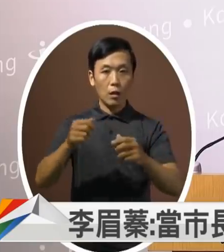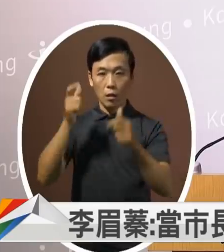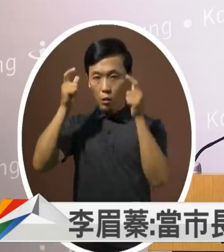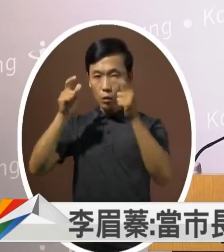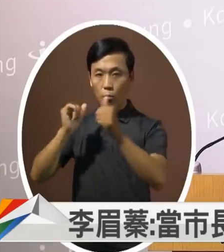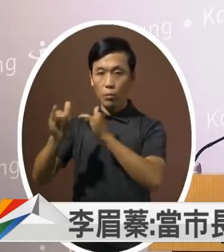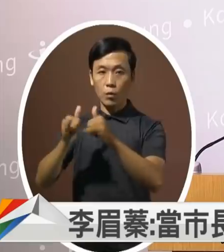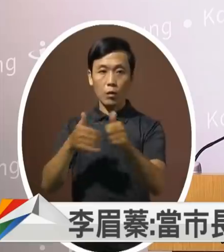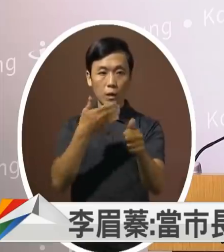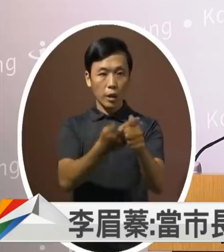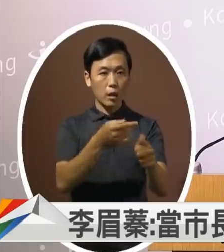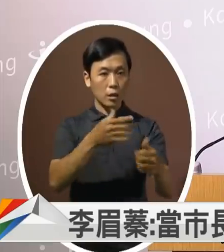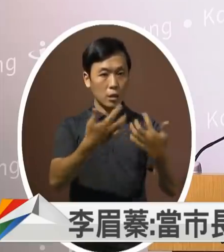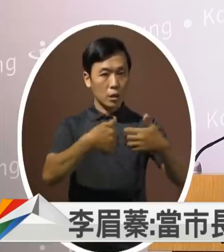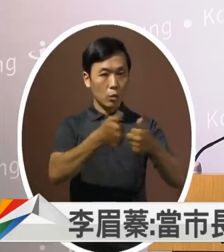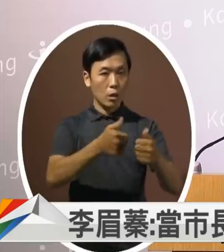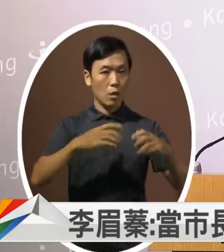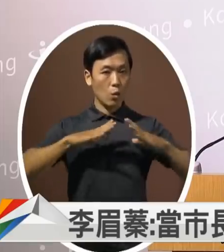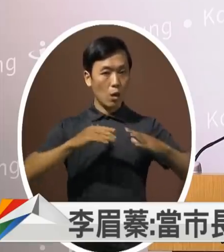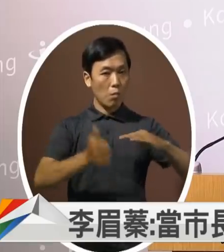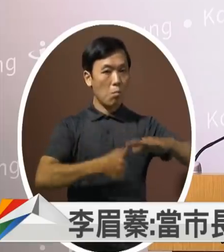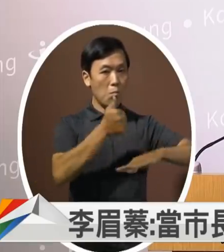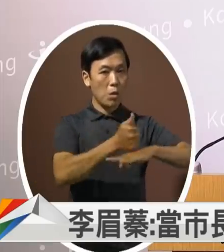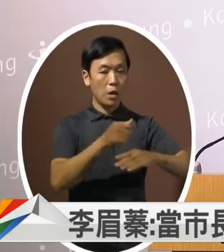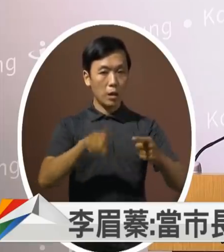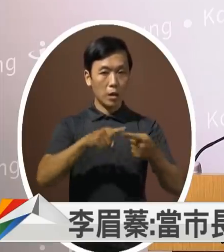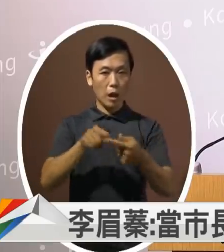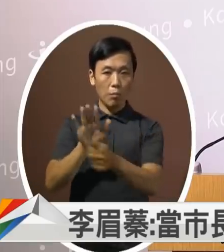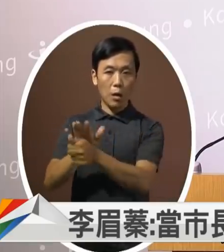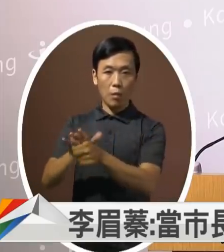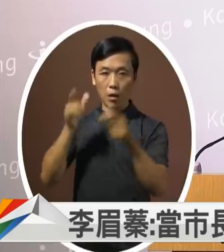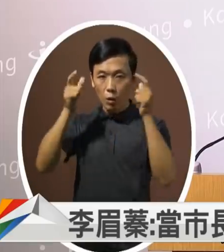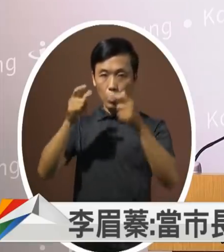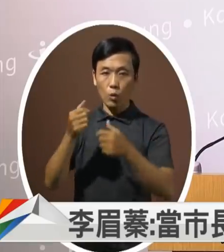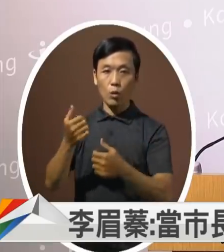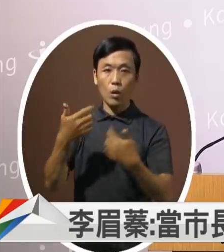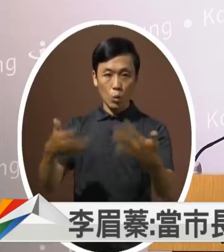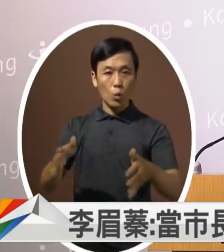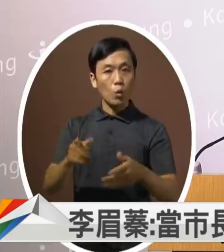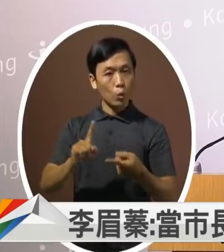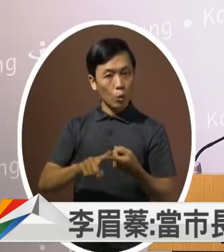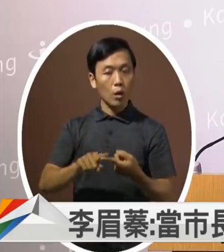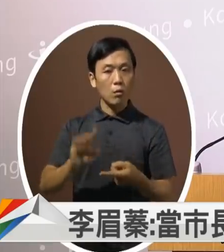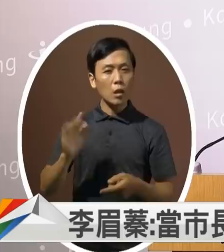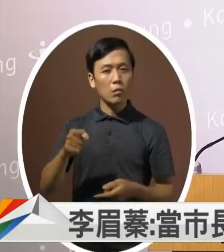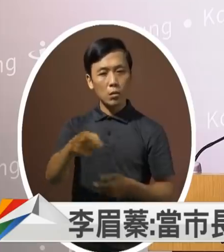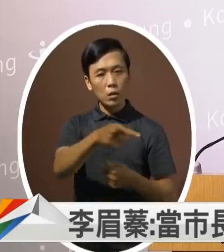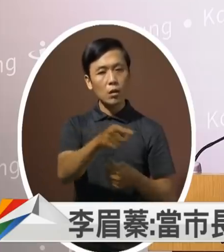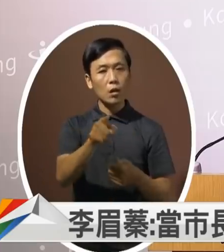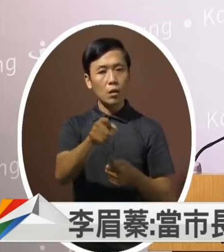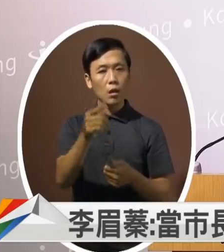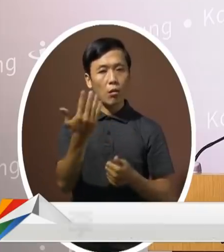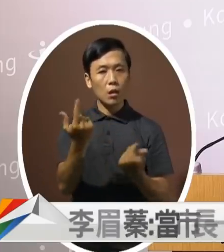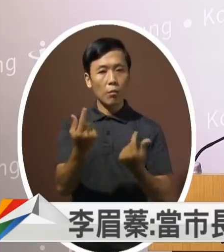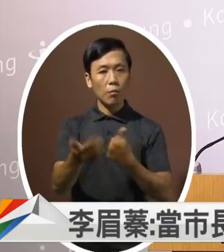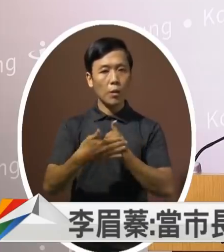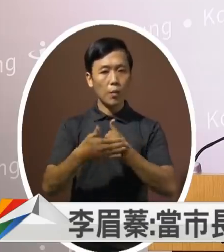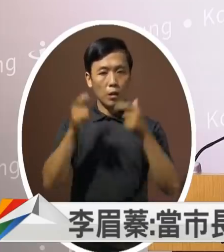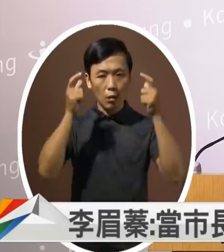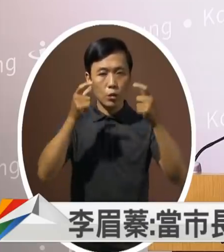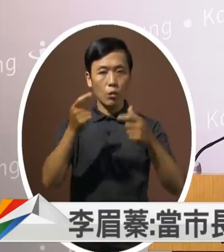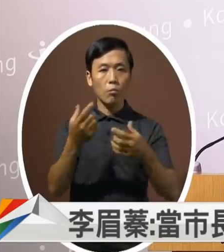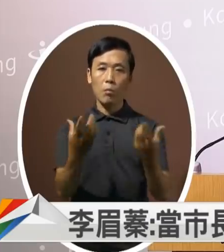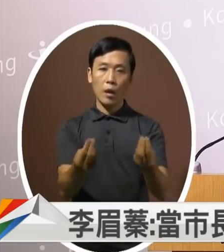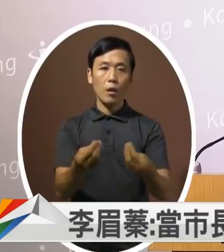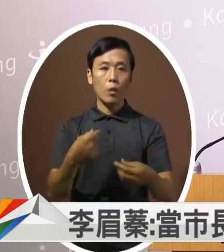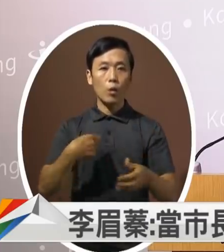官应该要好好的替高雄争取很多但奇怪的是怎么都没有为高雄争取福利我先举